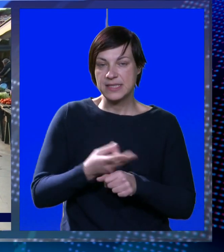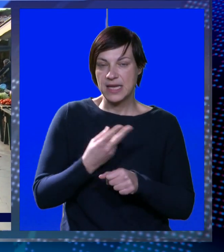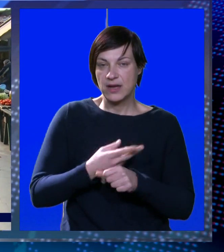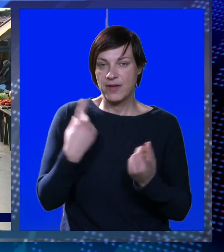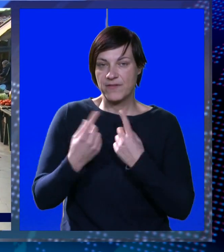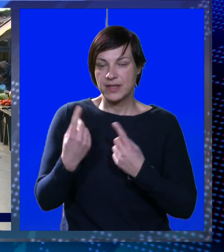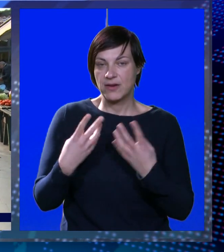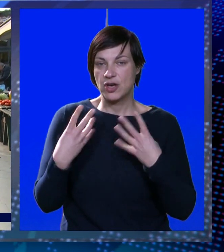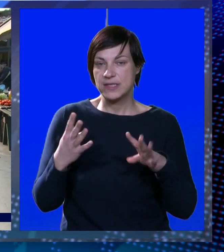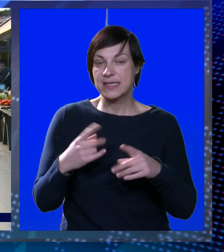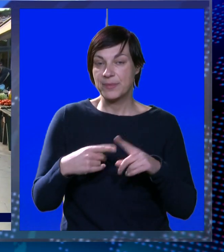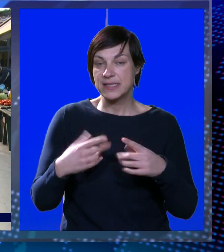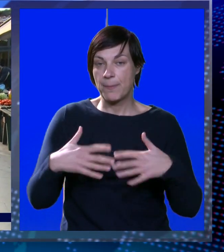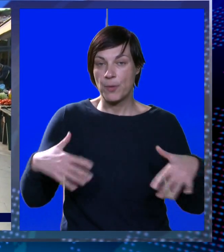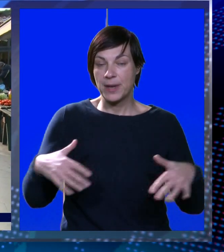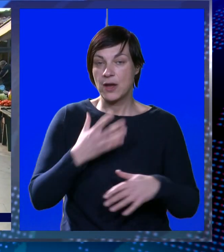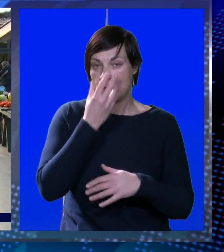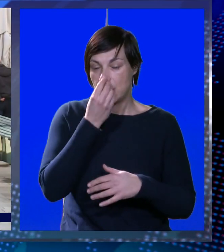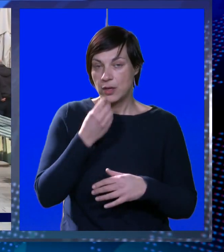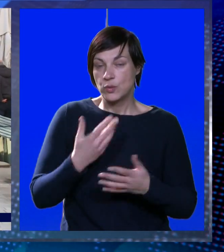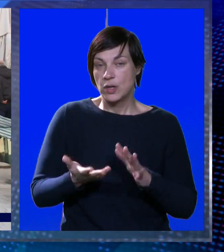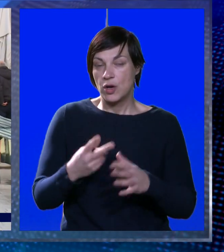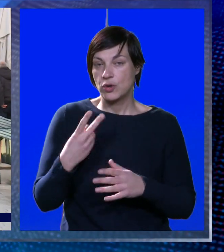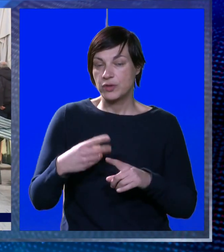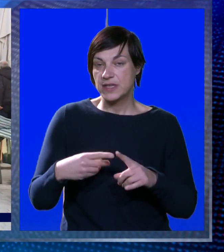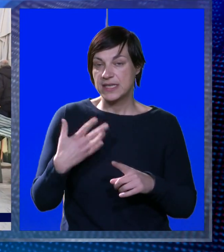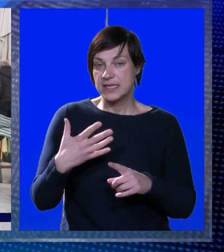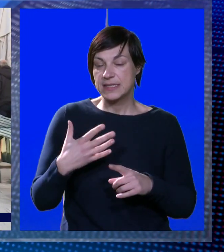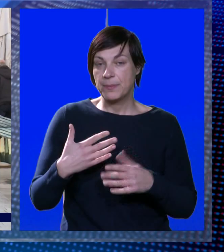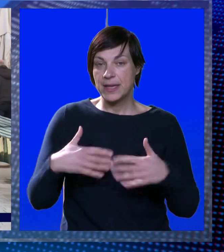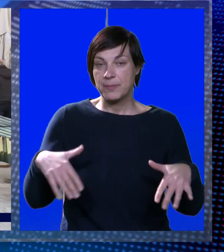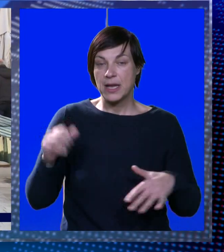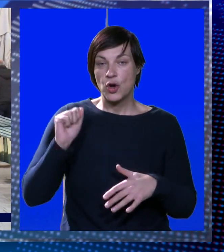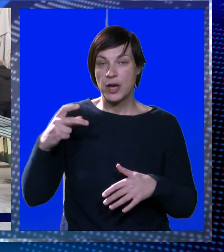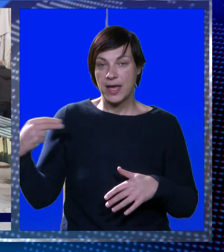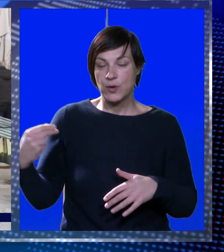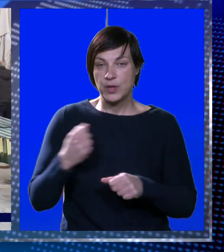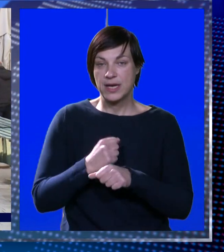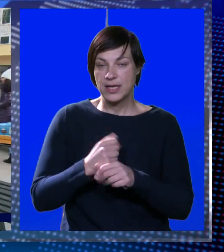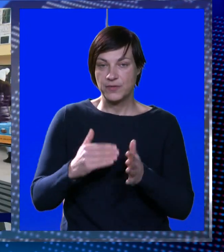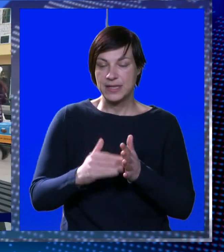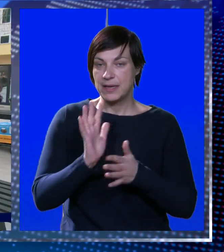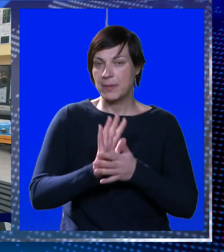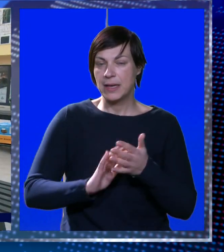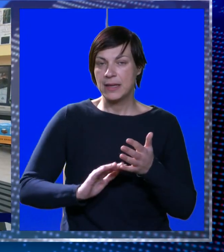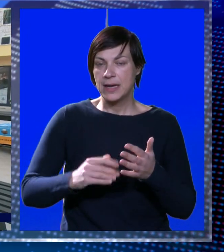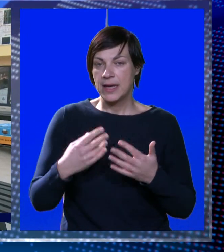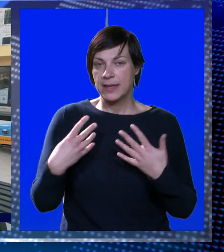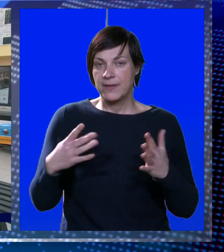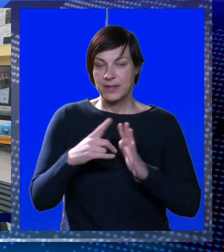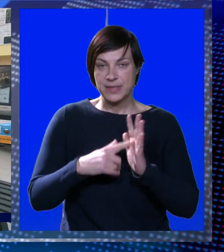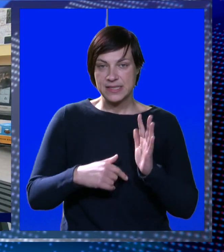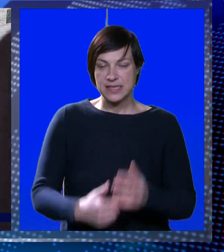cijena obnove place vrtoglavih 18,5 milijuna kuna, to jest oko 2,5 milijuna eura. Radovi bi trebali trajati 9